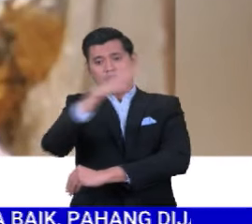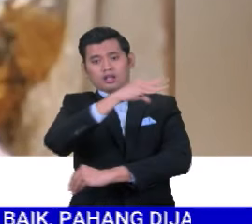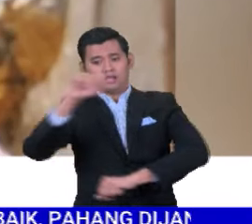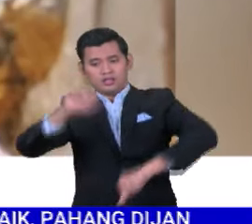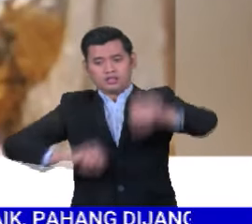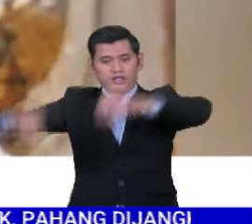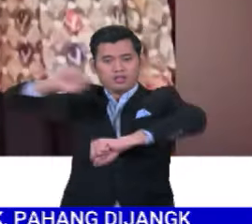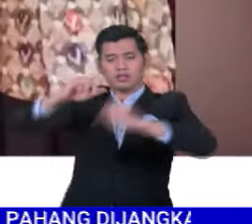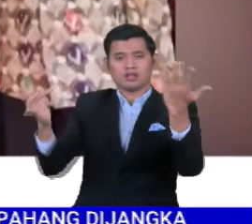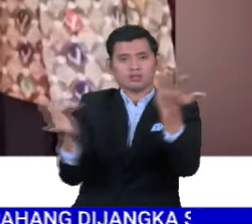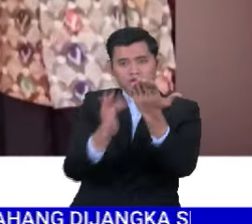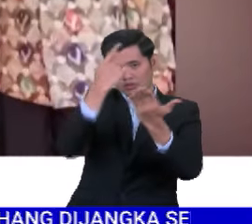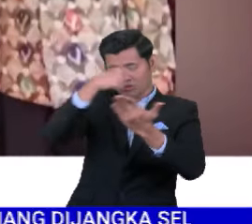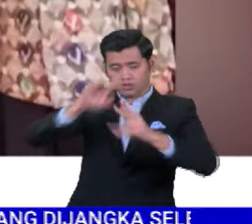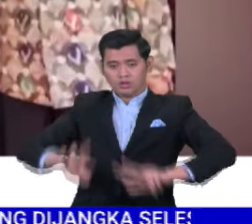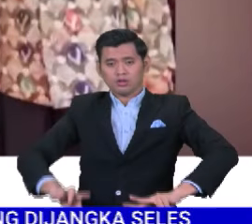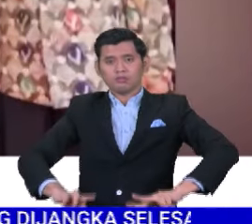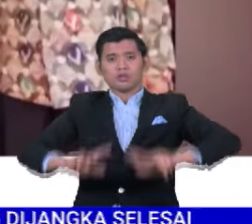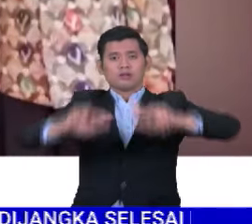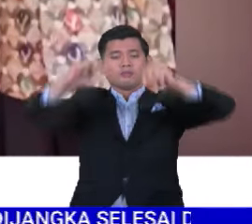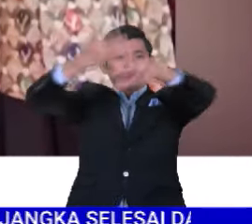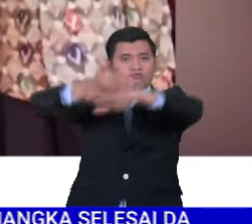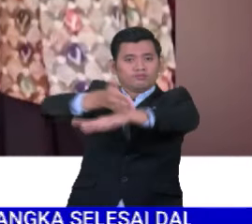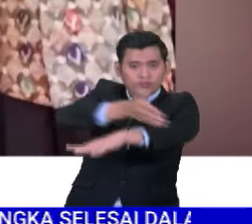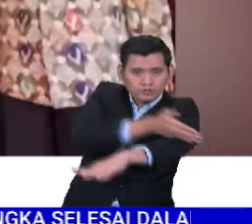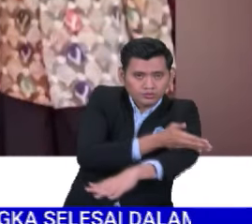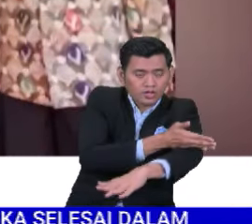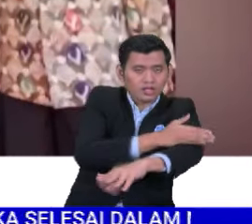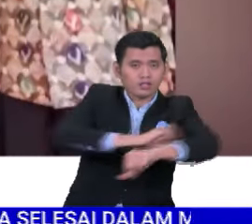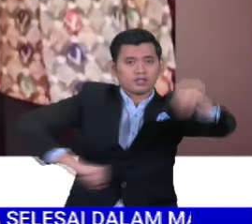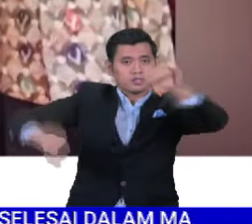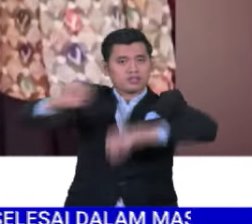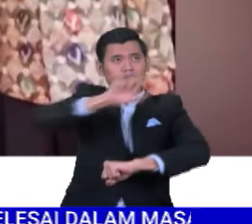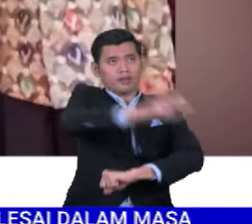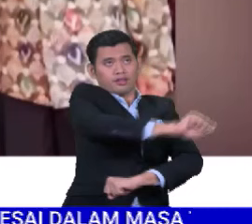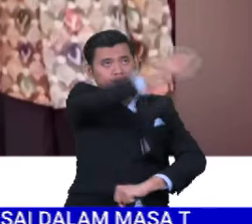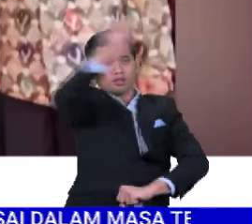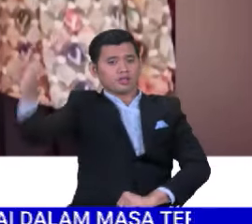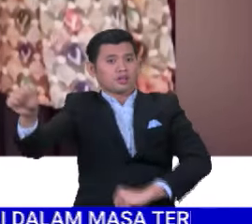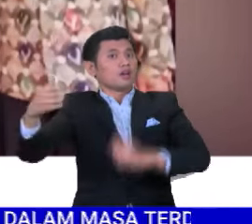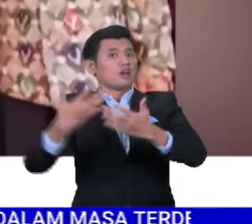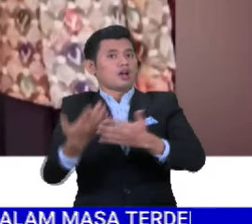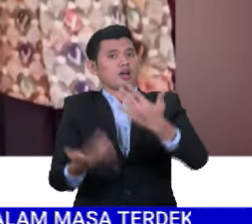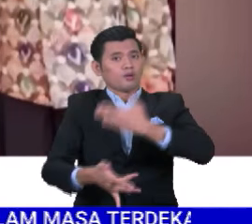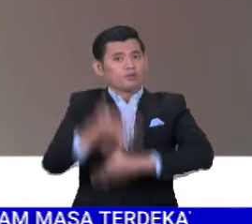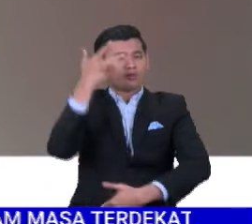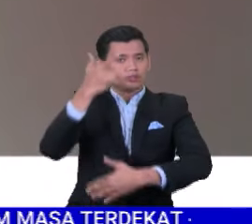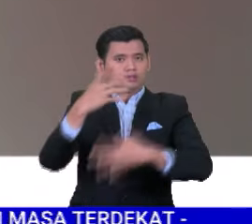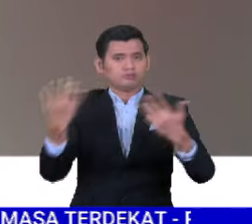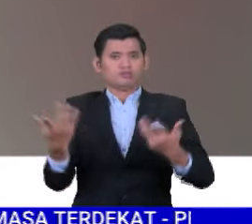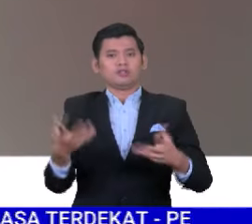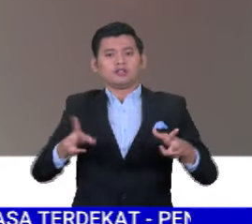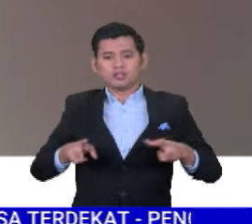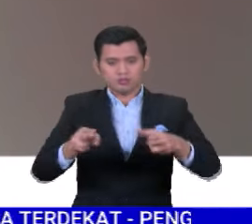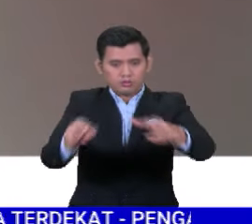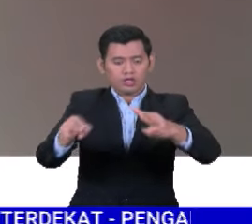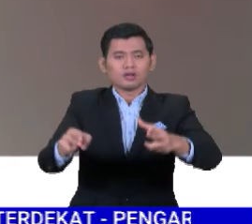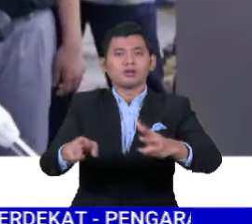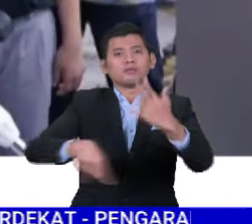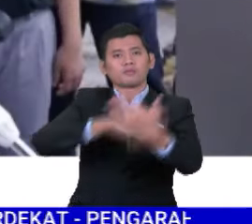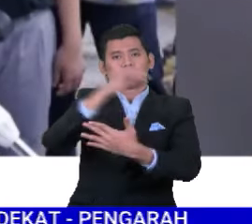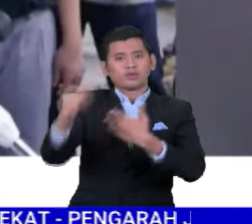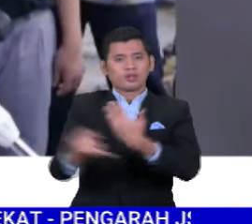dan teknologi untuk pembangunan. Terdahulu, Tun Ahmad Fuzi merasmikan majlis pecah tanah tapak projek.